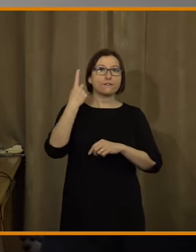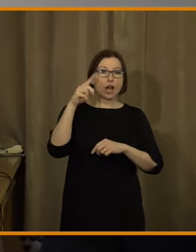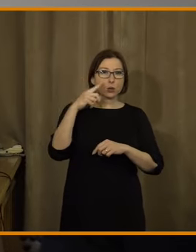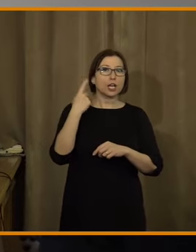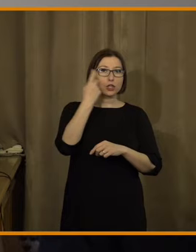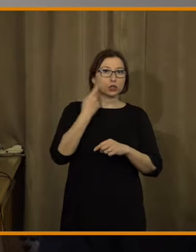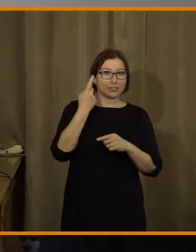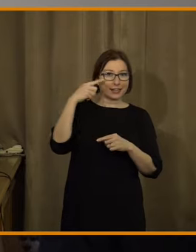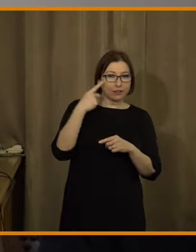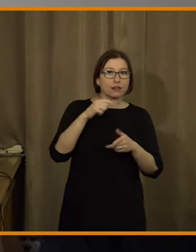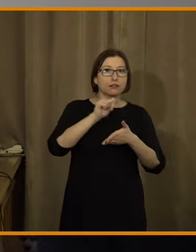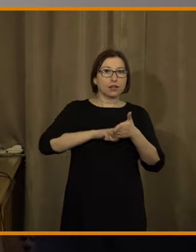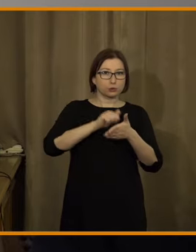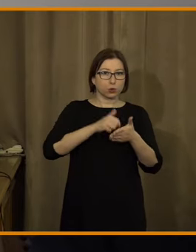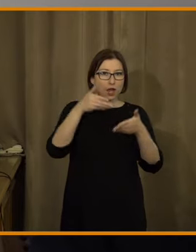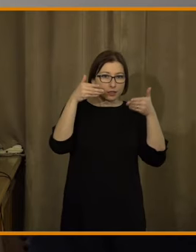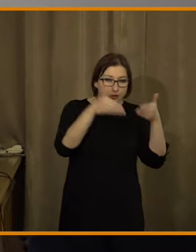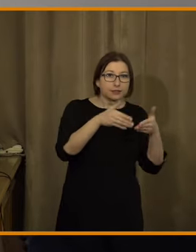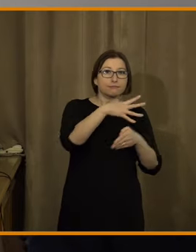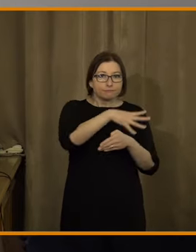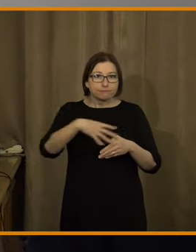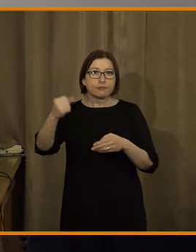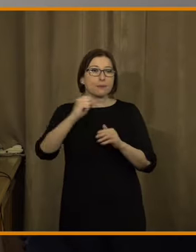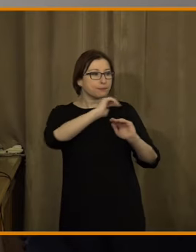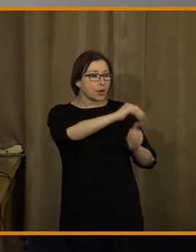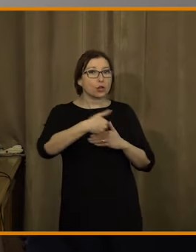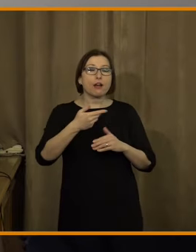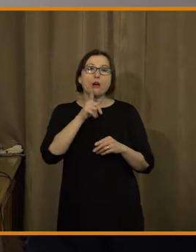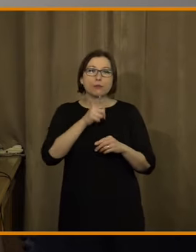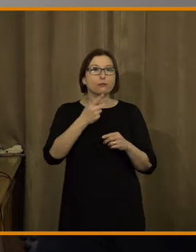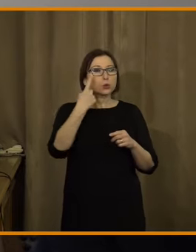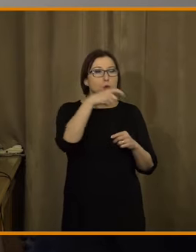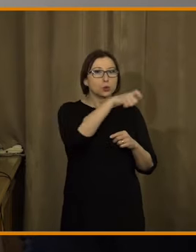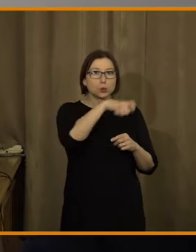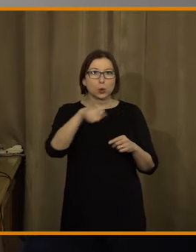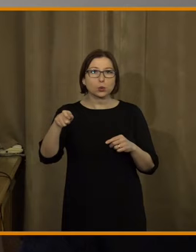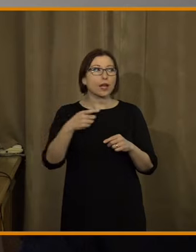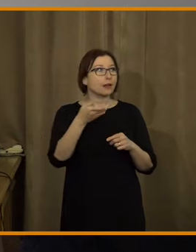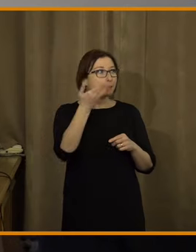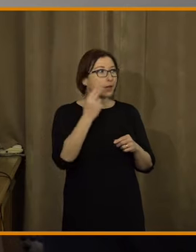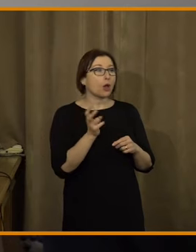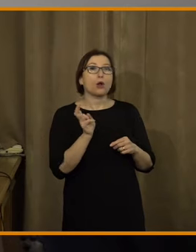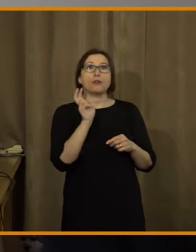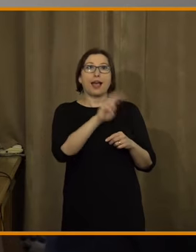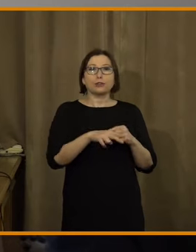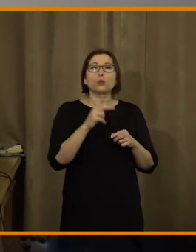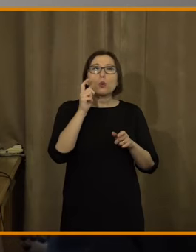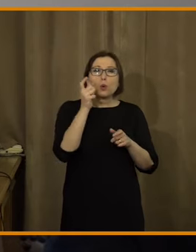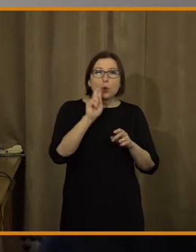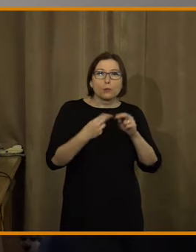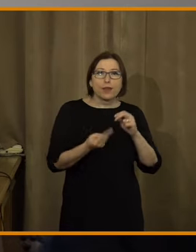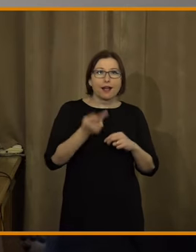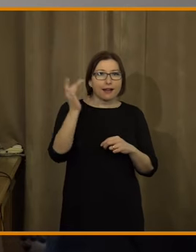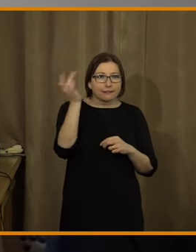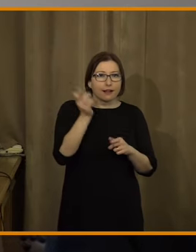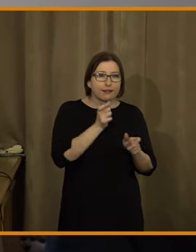věd a katedru žurnalistiky přizvali a z reakcí studentek a studentů, zvláště po nástupu generativní umělé inteligence,